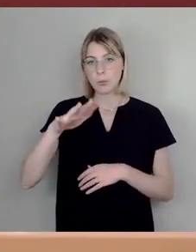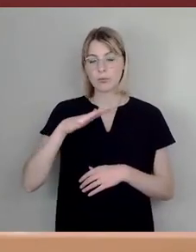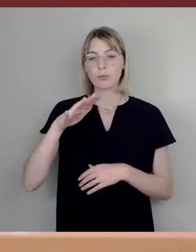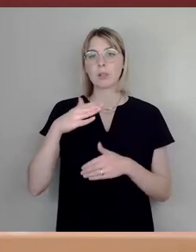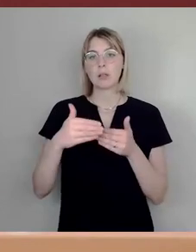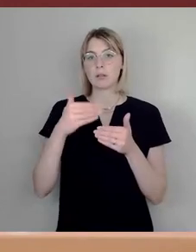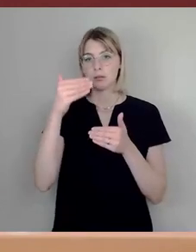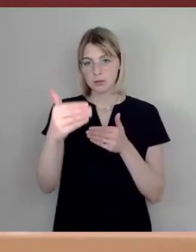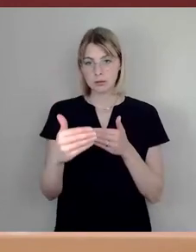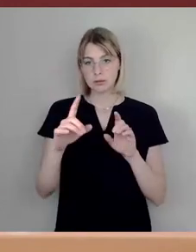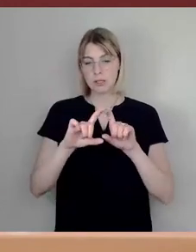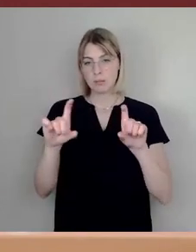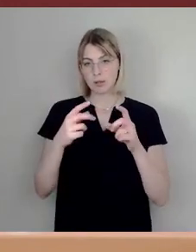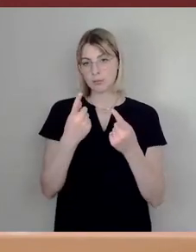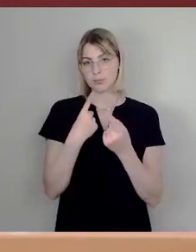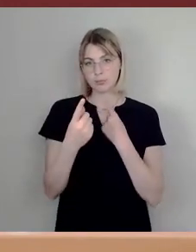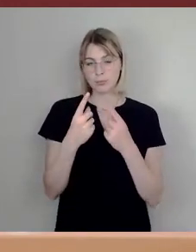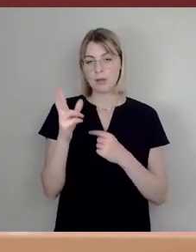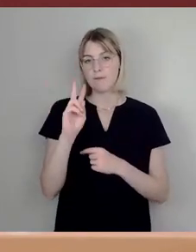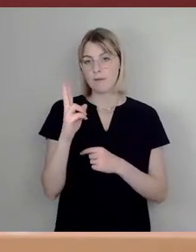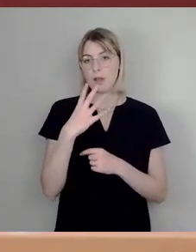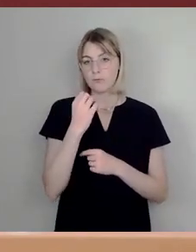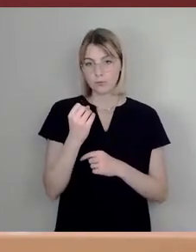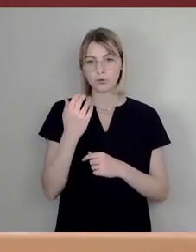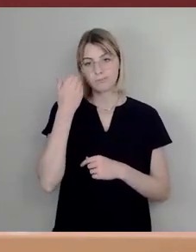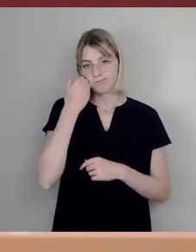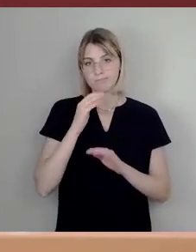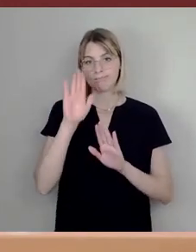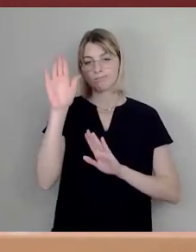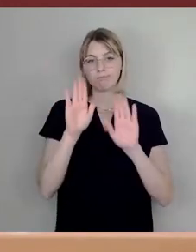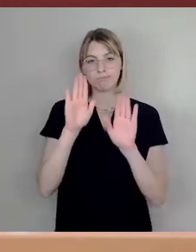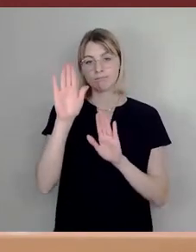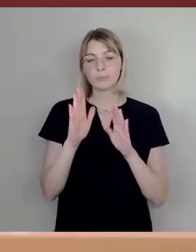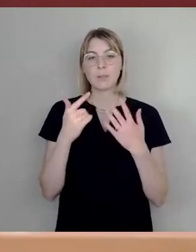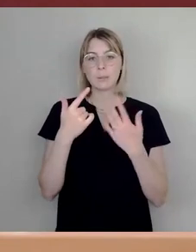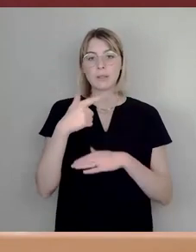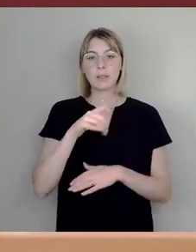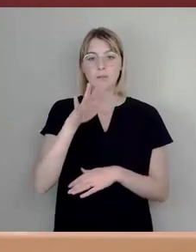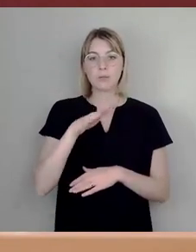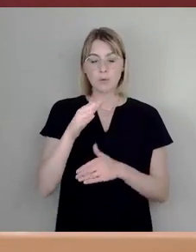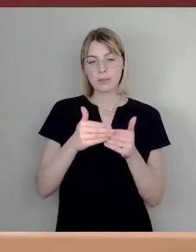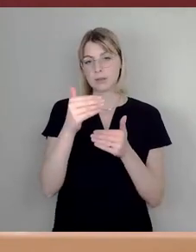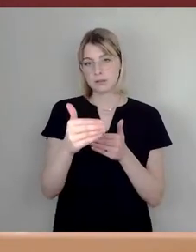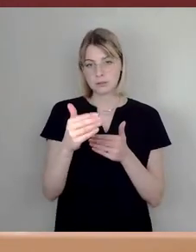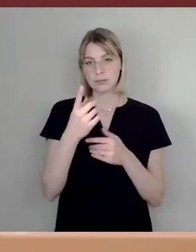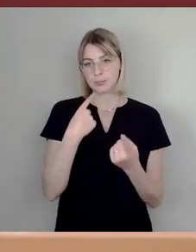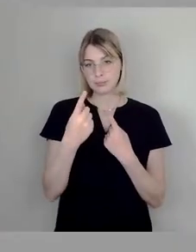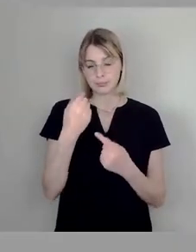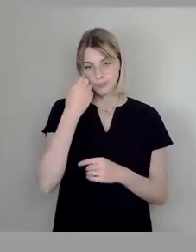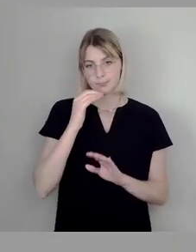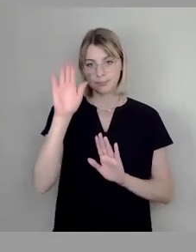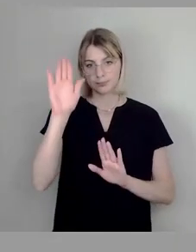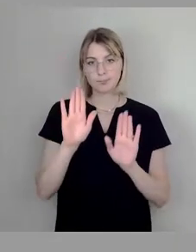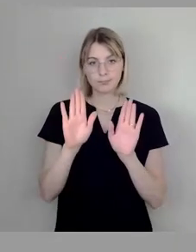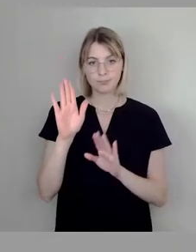zu behandeln. Wer dafür ist, 27.15 folgen zu lassen, den bitte ich jetzt um das Stimmzeichen.